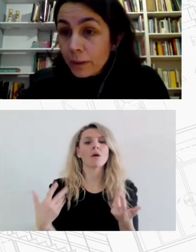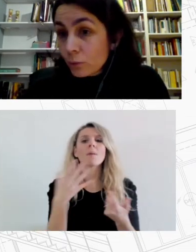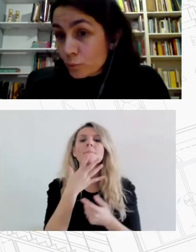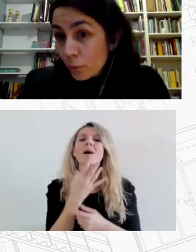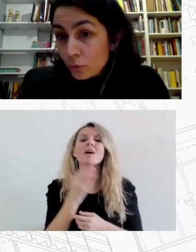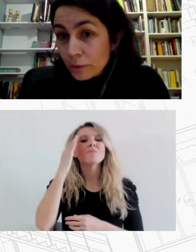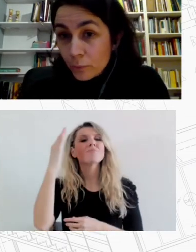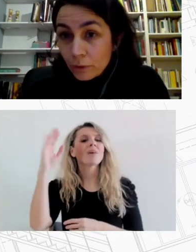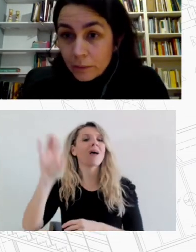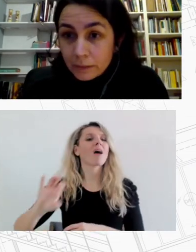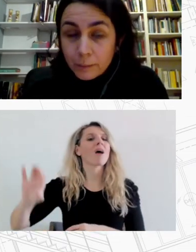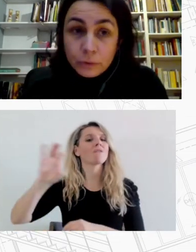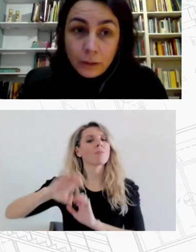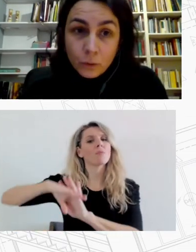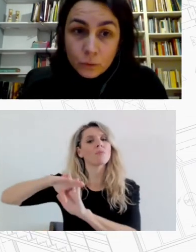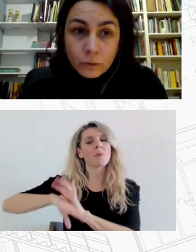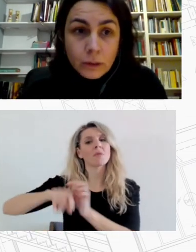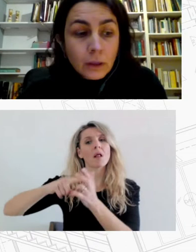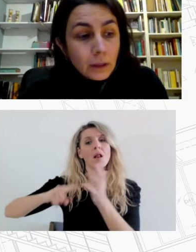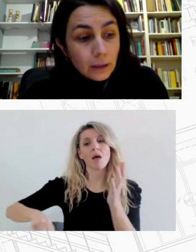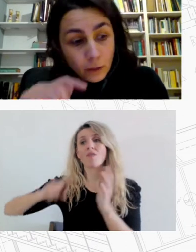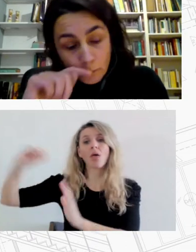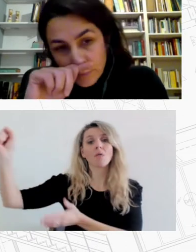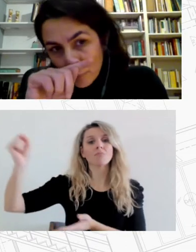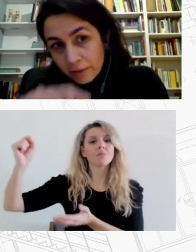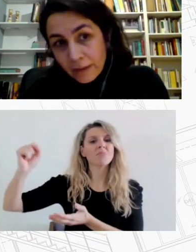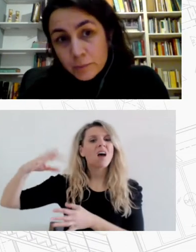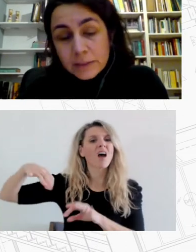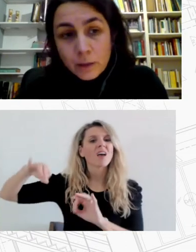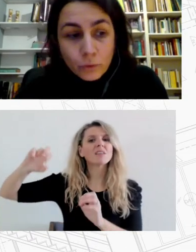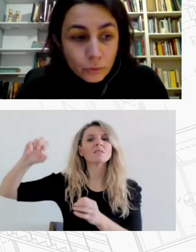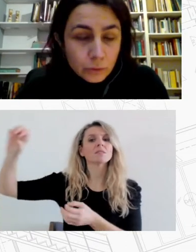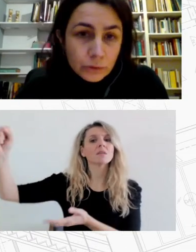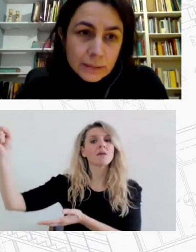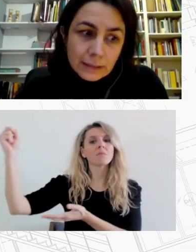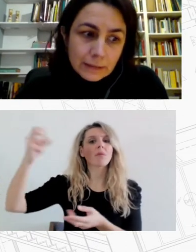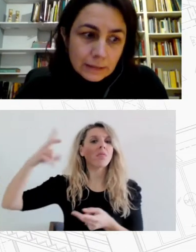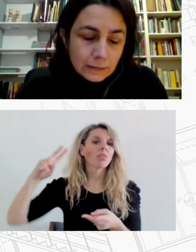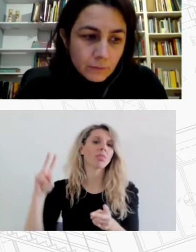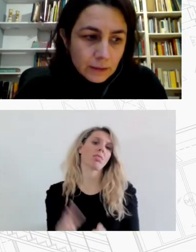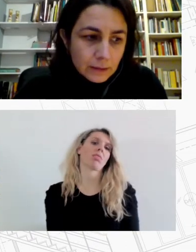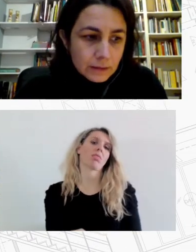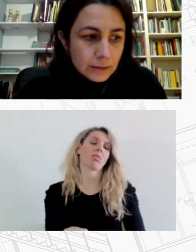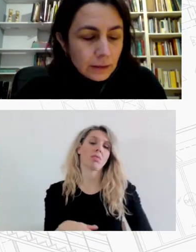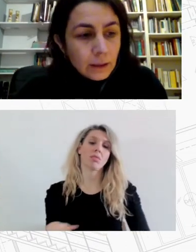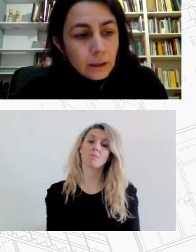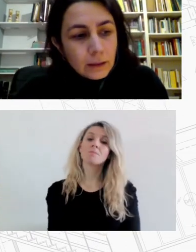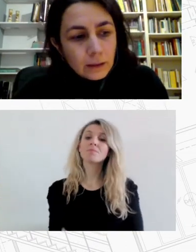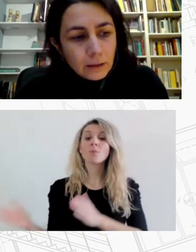σε ευρωπαϊκούς πόρους και προγράμματα που τελειώνουν έχουμε μια πολυδιάσπαση αρμοδιοτήτων και στην κεντρική κυβέρνηση